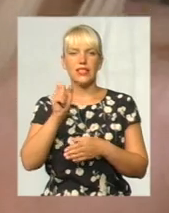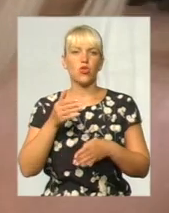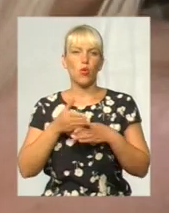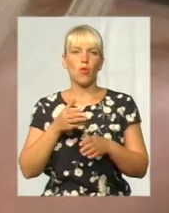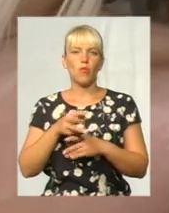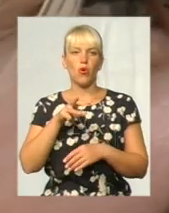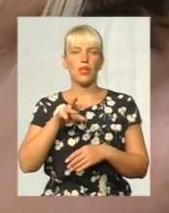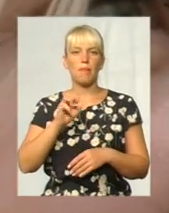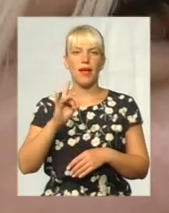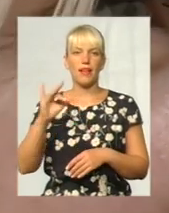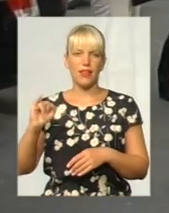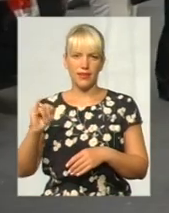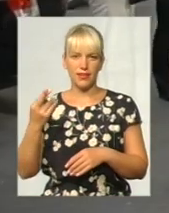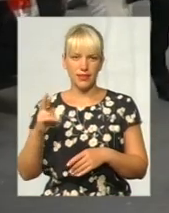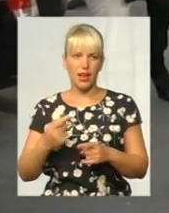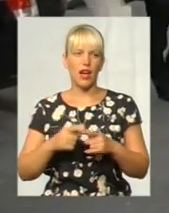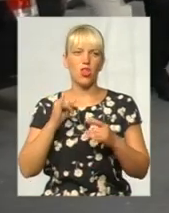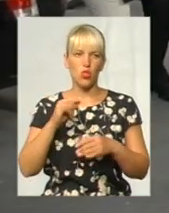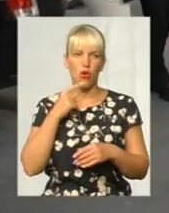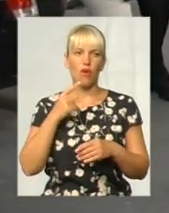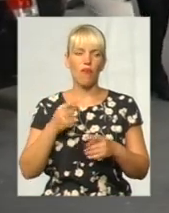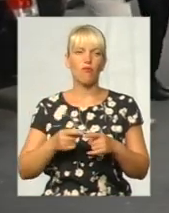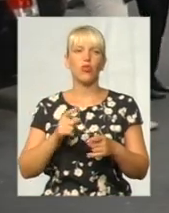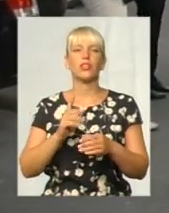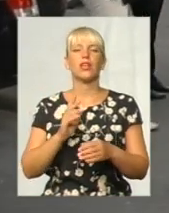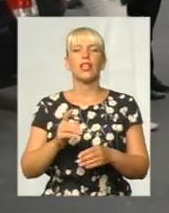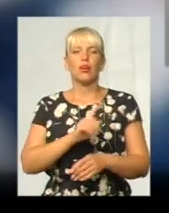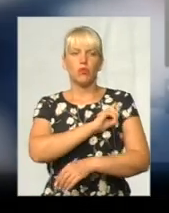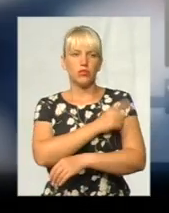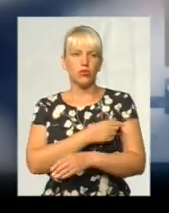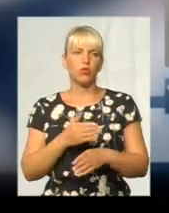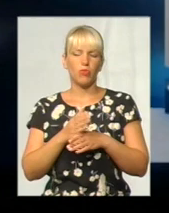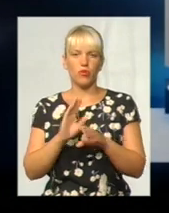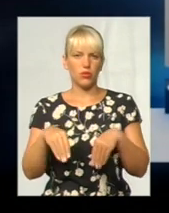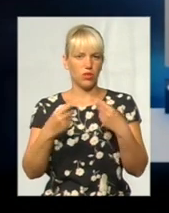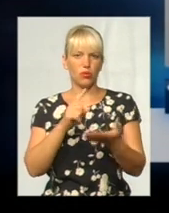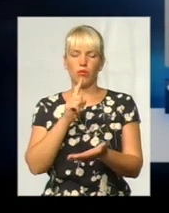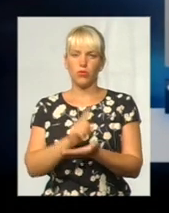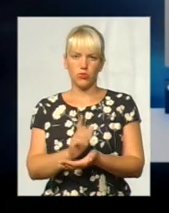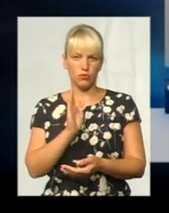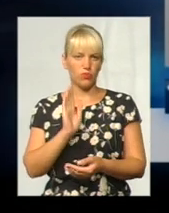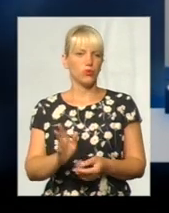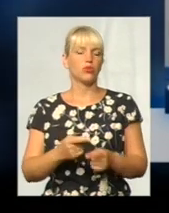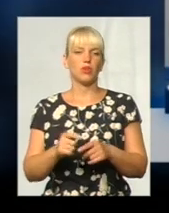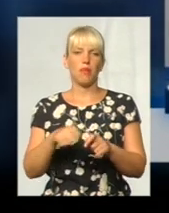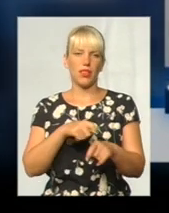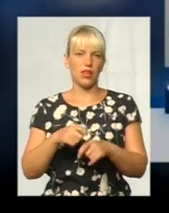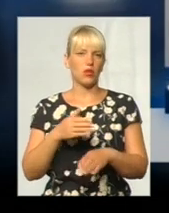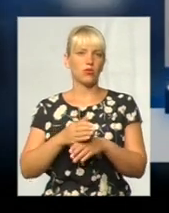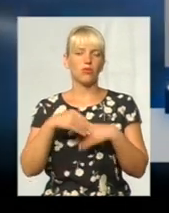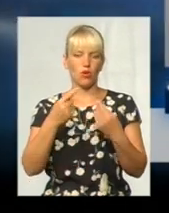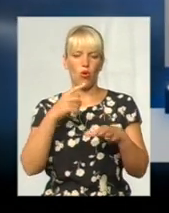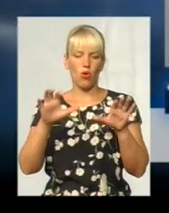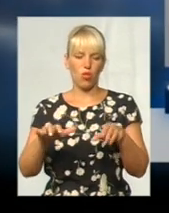поки що не отримали. Проте у міській раді запевняють, посильну допомогу потерпілим нададуть. Зрисково, так. Надамо матеріальну допомогу. Голова